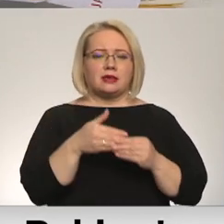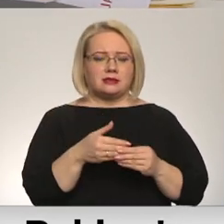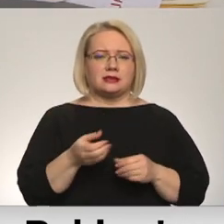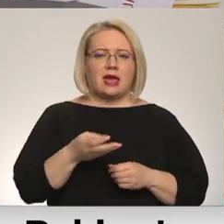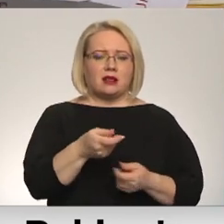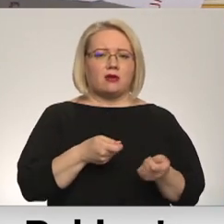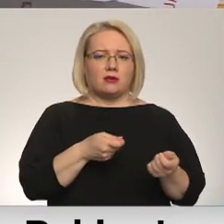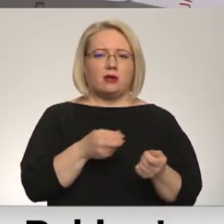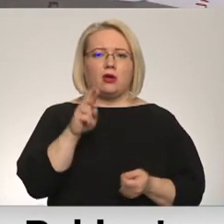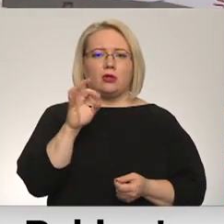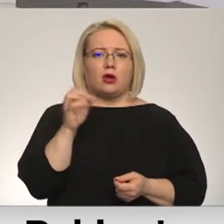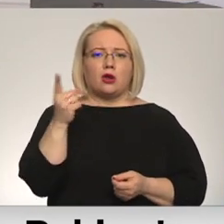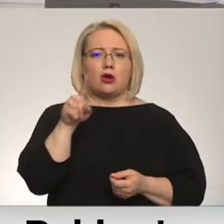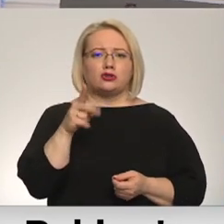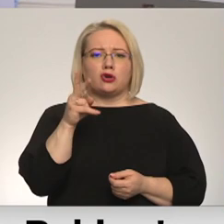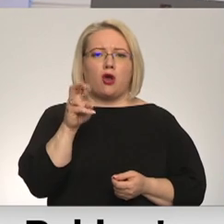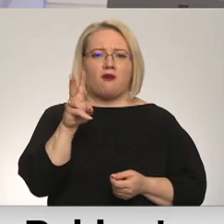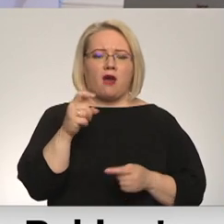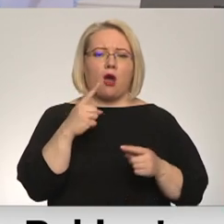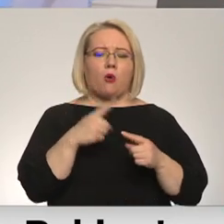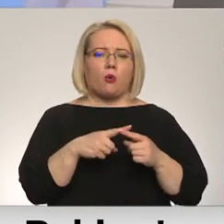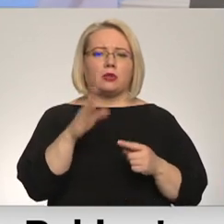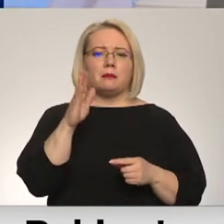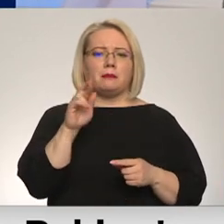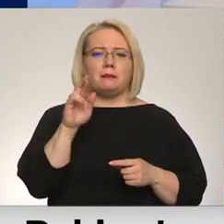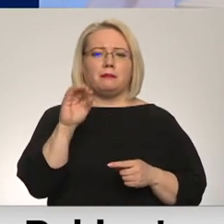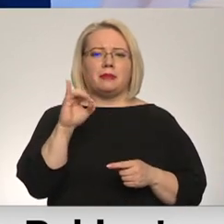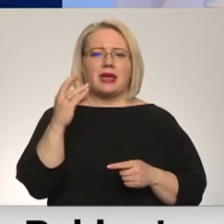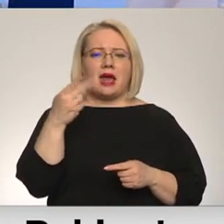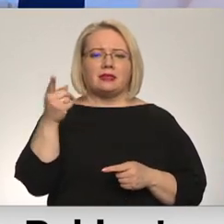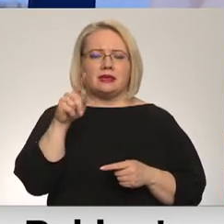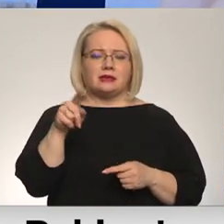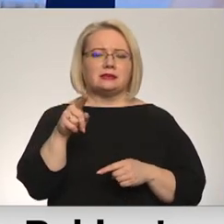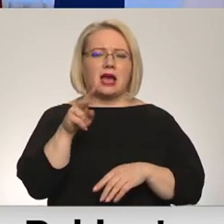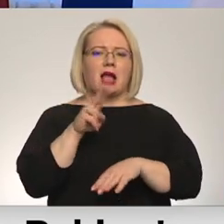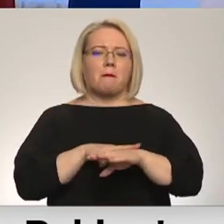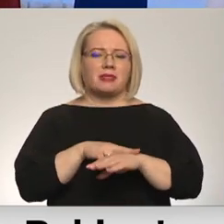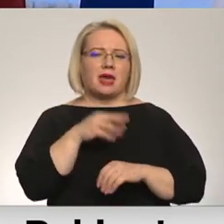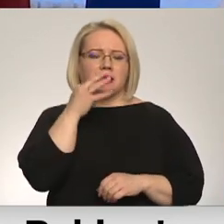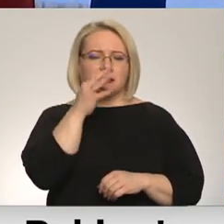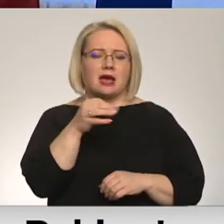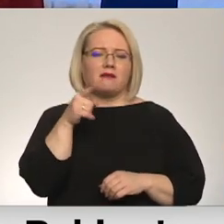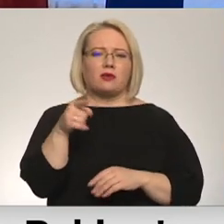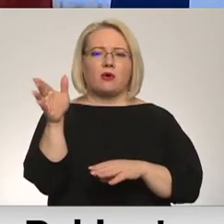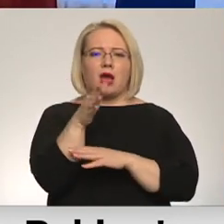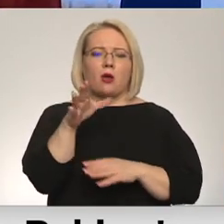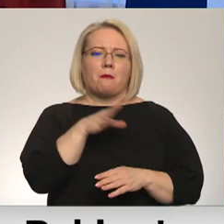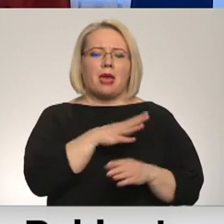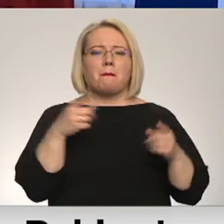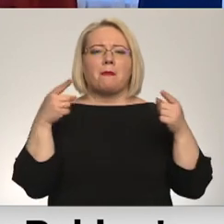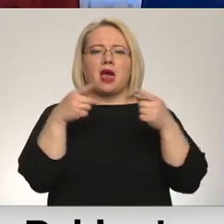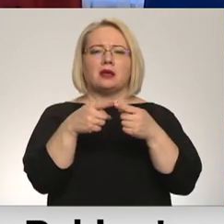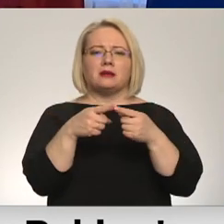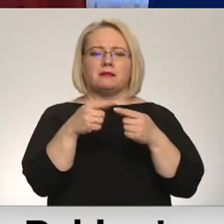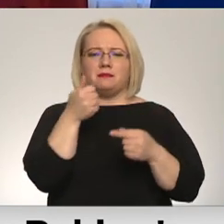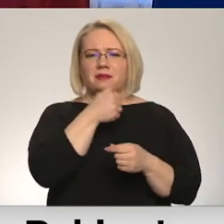biedri – Poļina Roškova un Ojārs Briedis. Komandas kapteni neslēpi, nes karoga bijis personisks mērķis, kur uzstādīja izejo stadionā